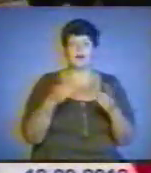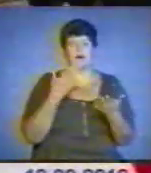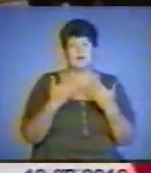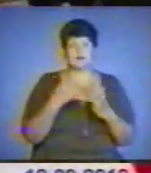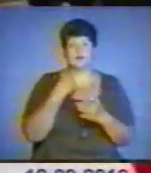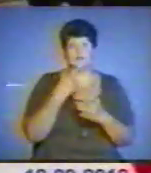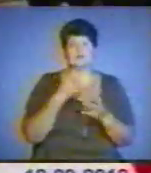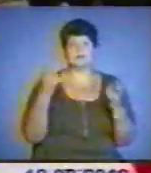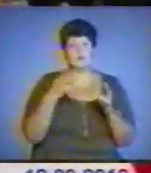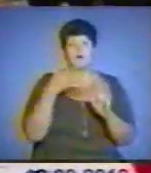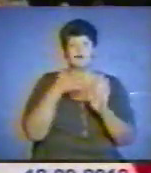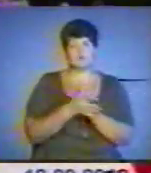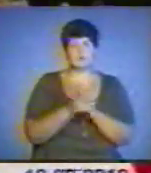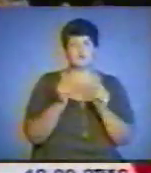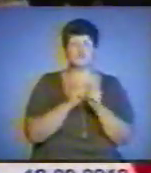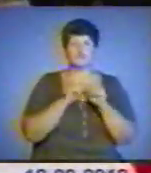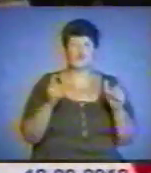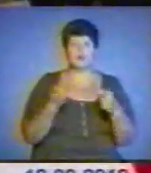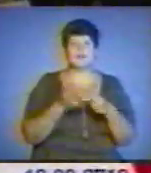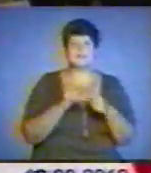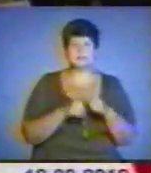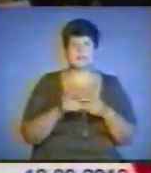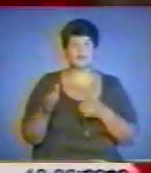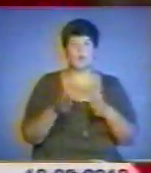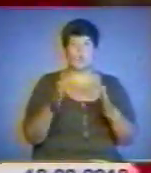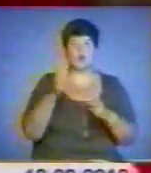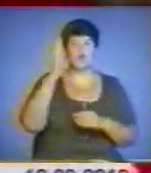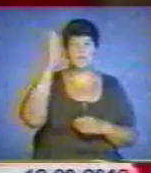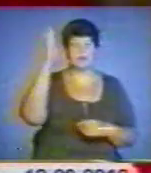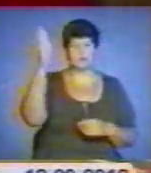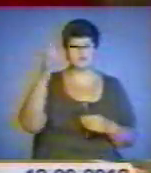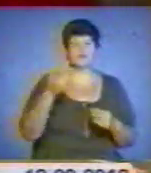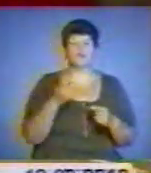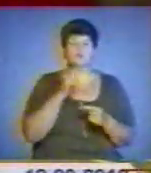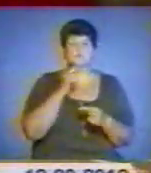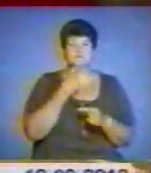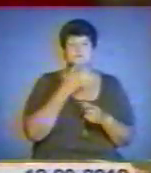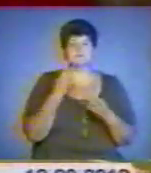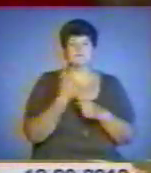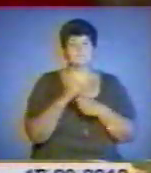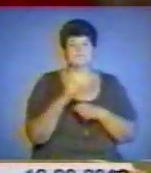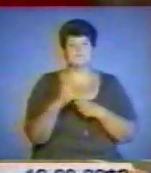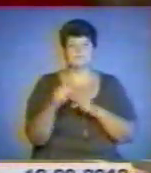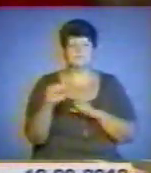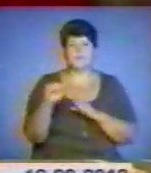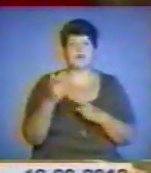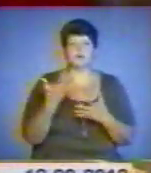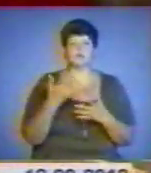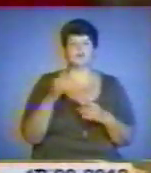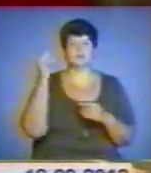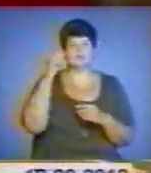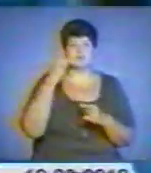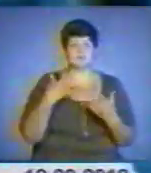учні, треба розуміти, що школа – це дорога у майбутнє. Тому труднощі потрібно уміти долати, а до навчання ставитися